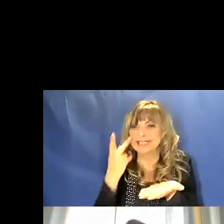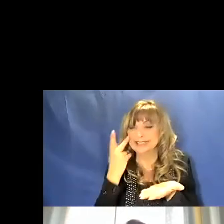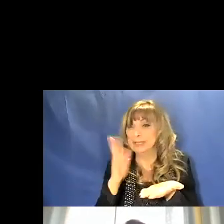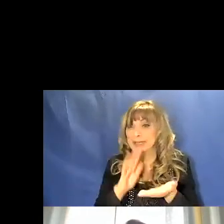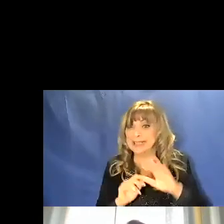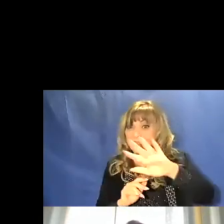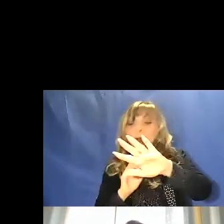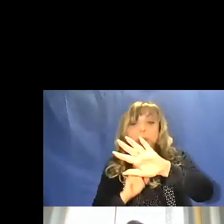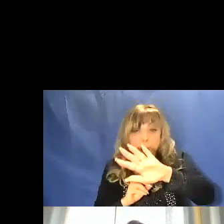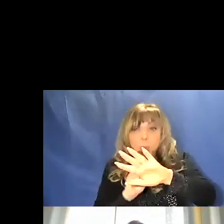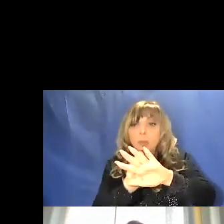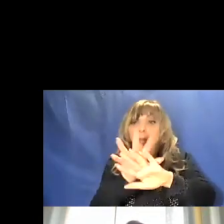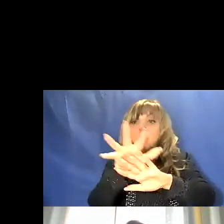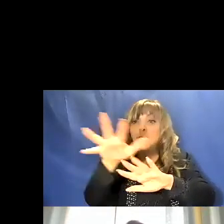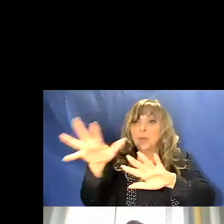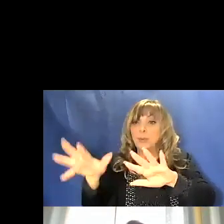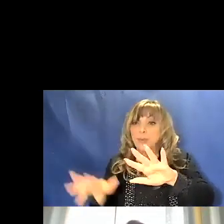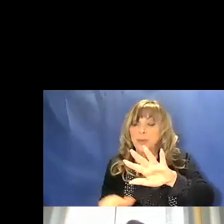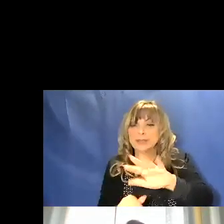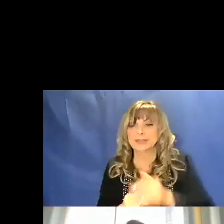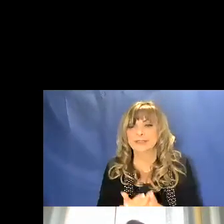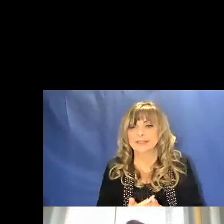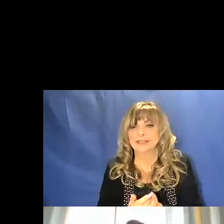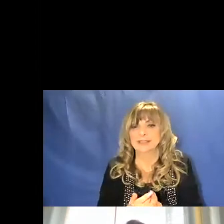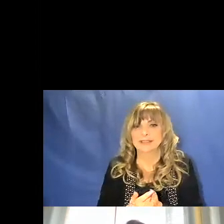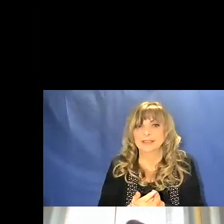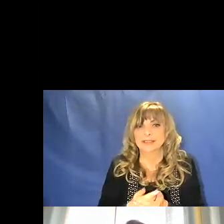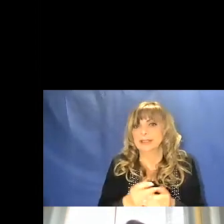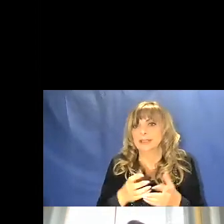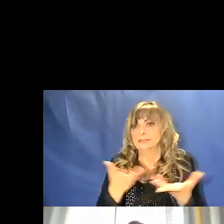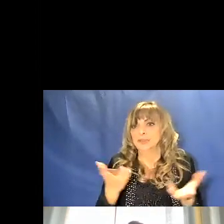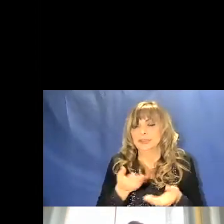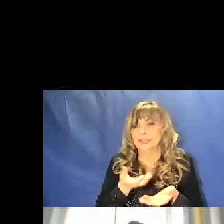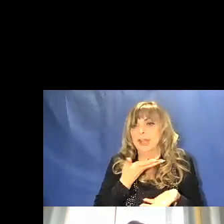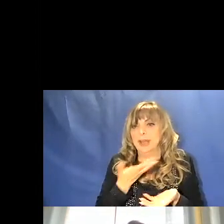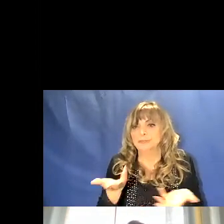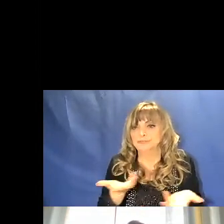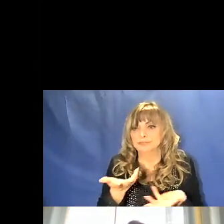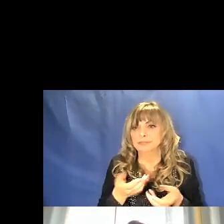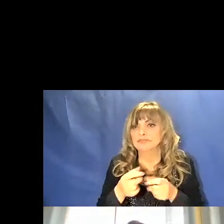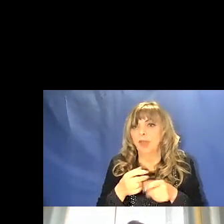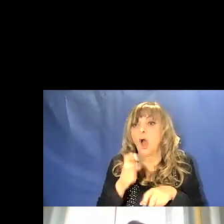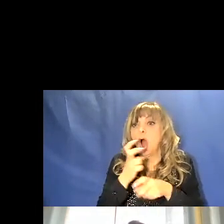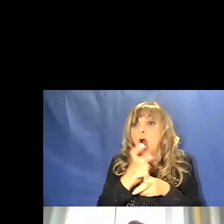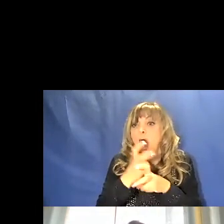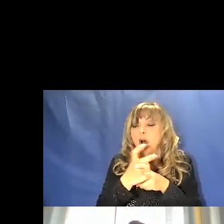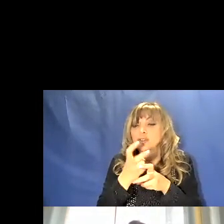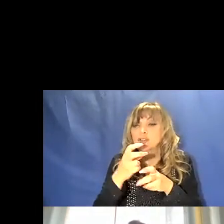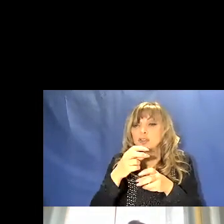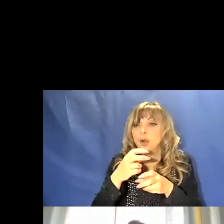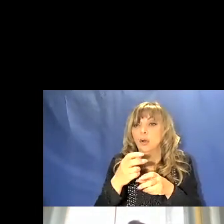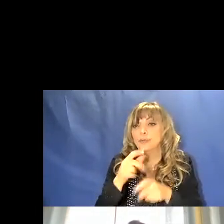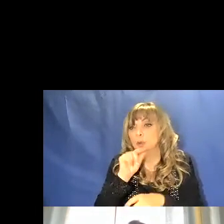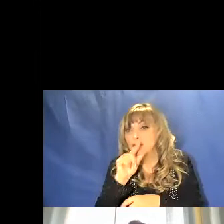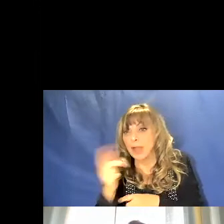attraverso un supporto cavo che poteva essere un osso lungo di uccello di